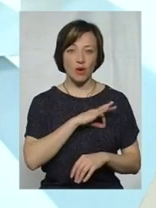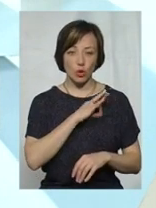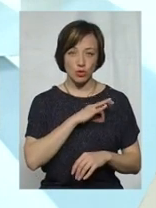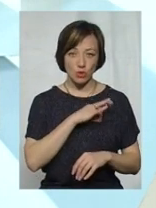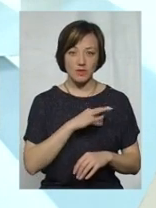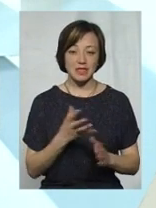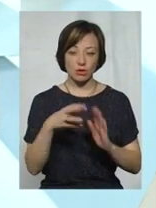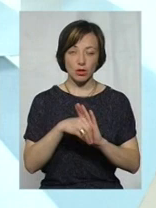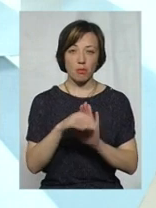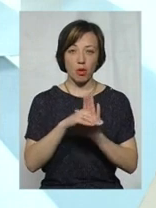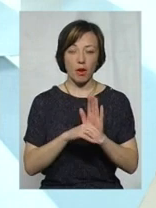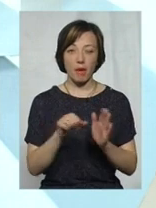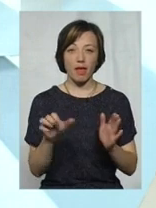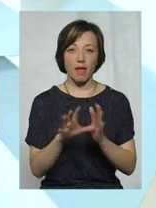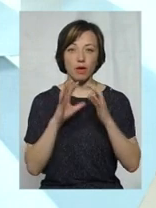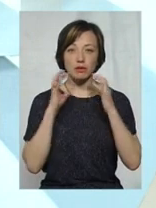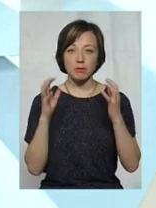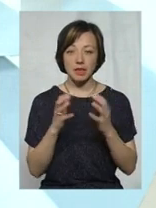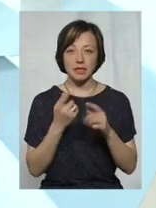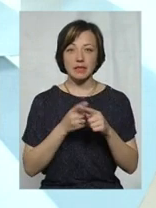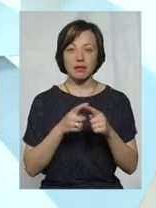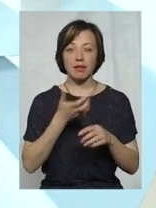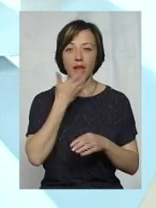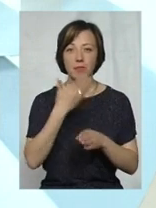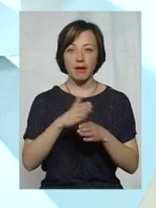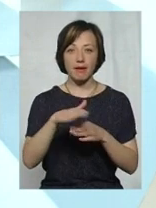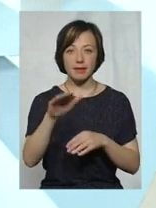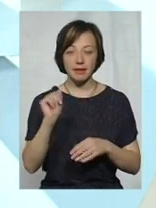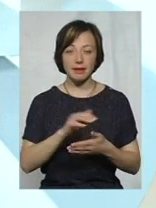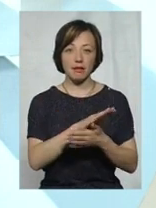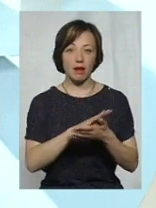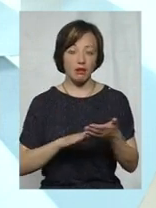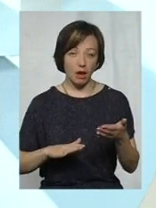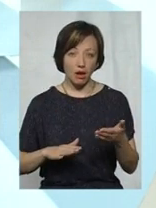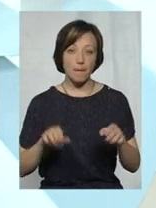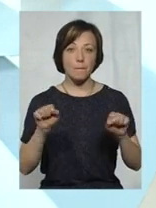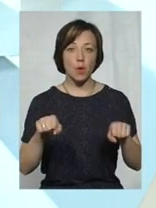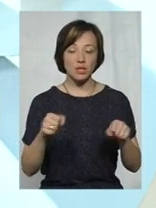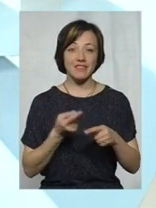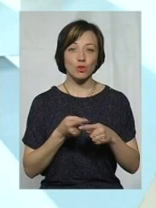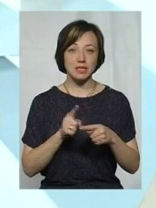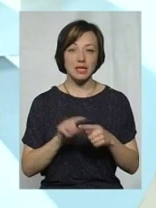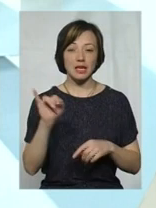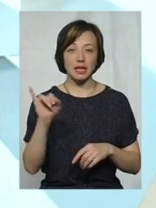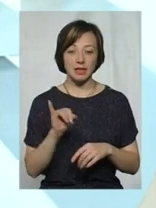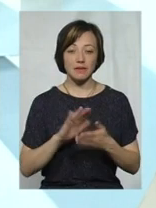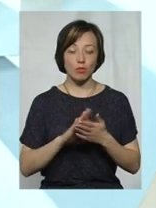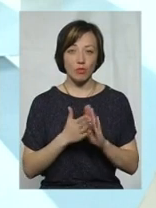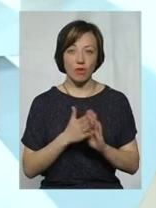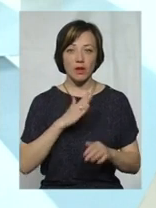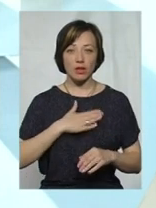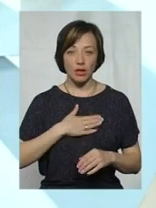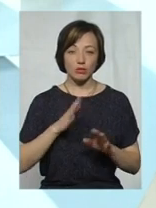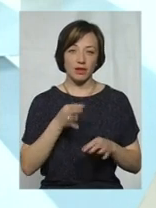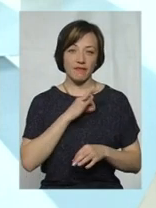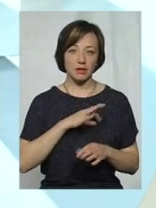залучатися до програми на розбереження, ті самі теплі кредити і так далі, можливо, це і в цих умовах наших буде